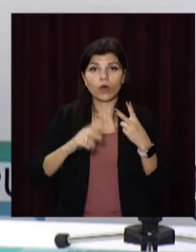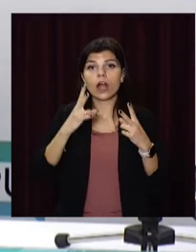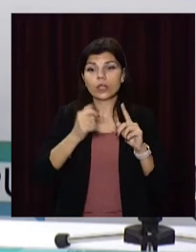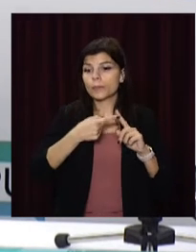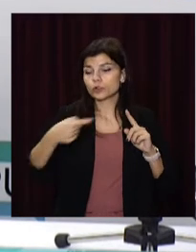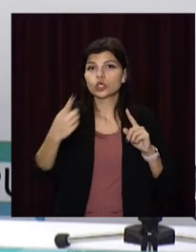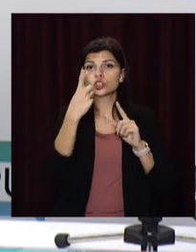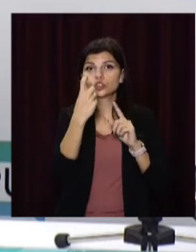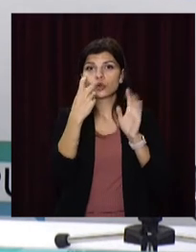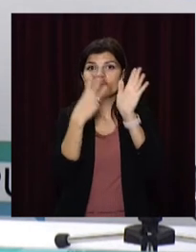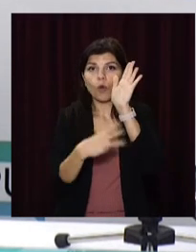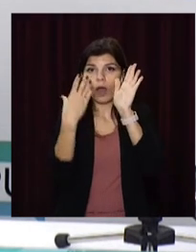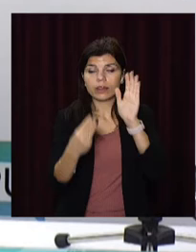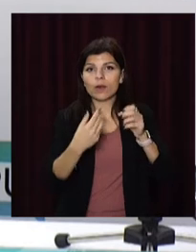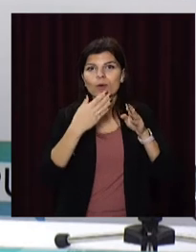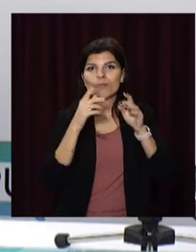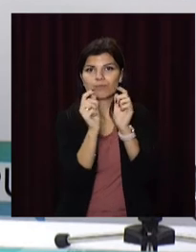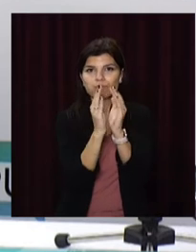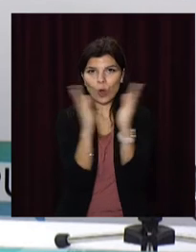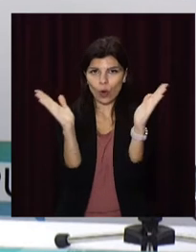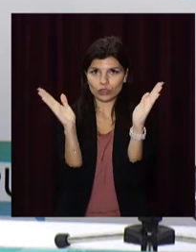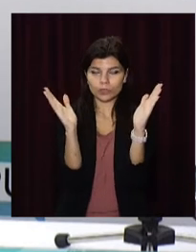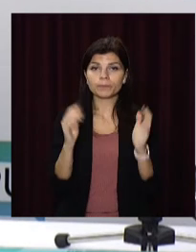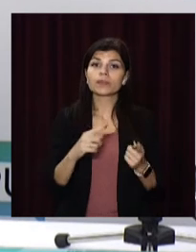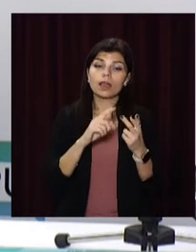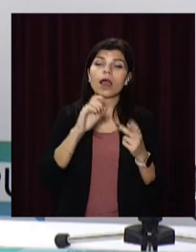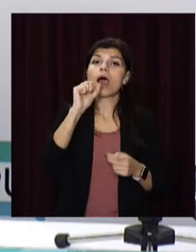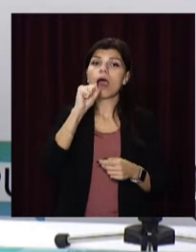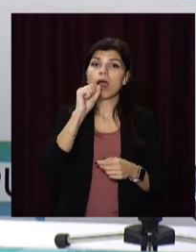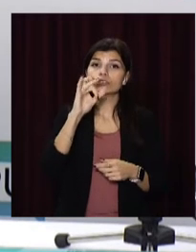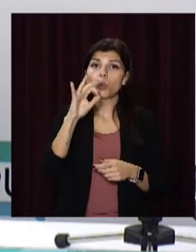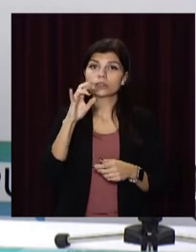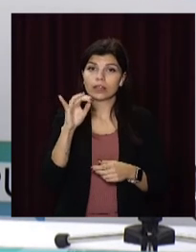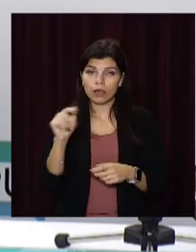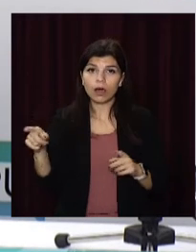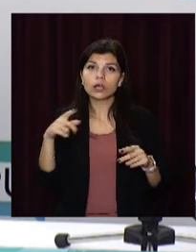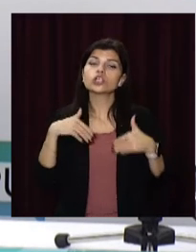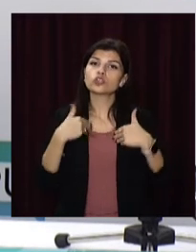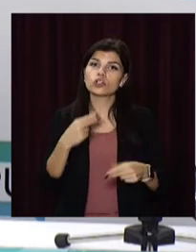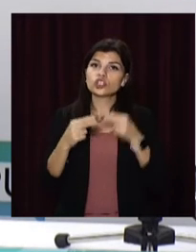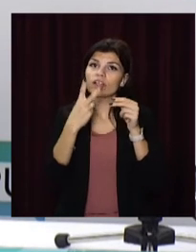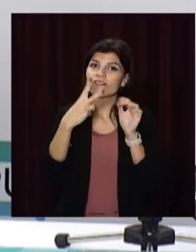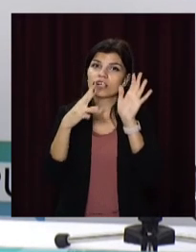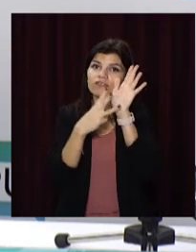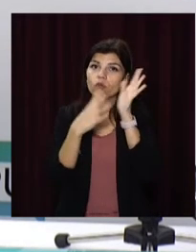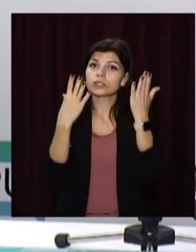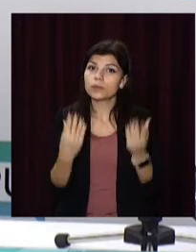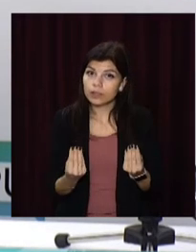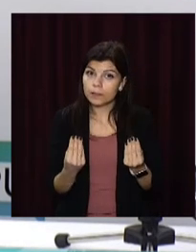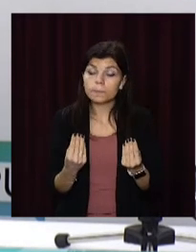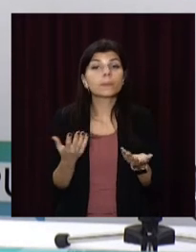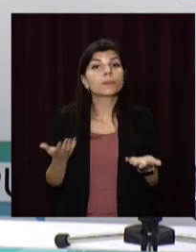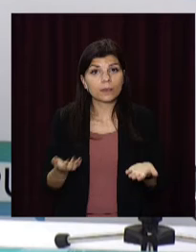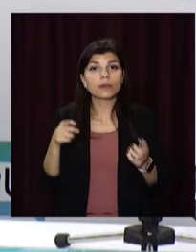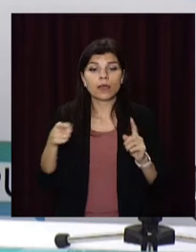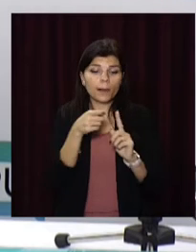протяжі 180 днів. По вакцині AstraZeneca ревакцинація рекомендується через 28 днів. Але, знову ж,